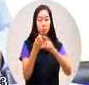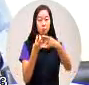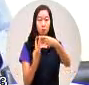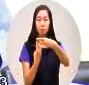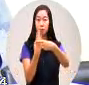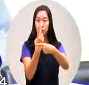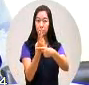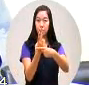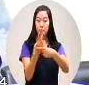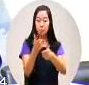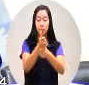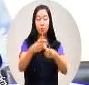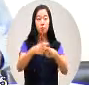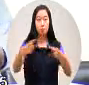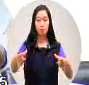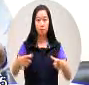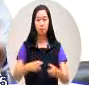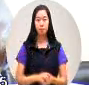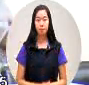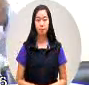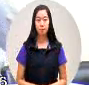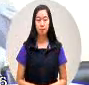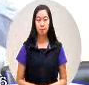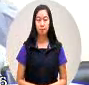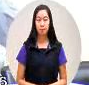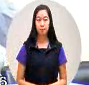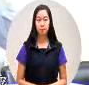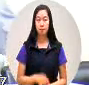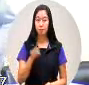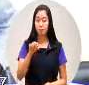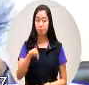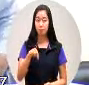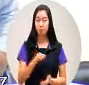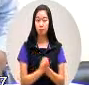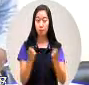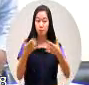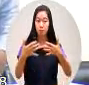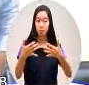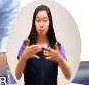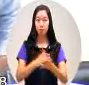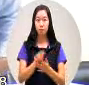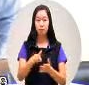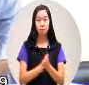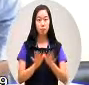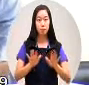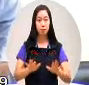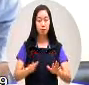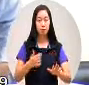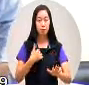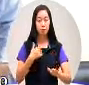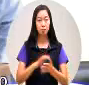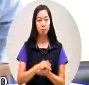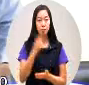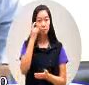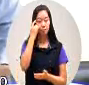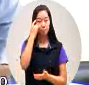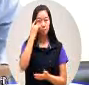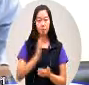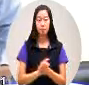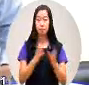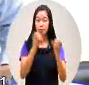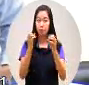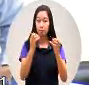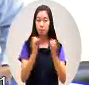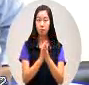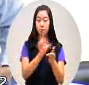的总面积那么在这方面今天我所要大概讨